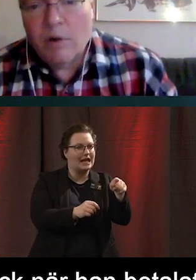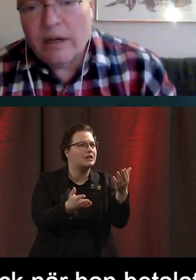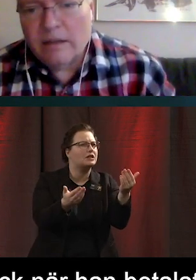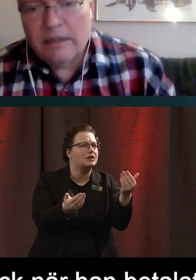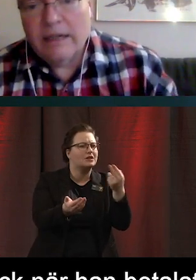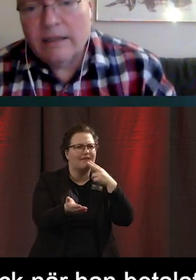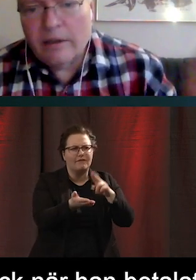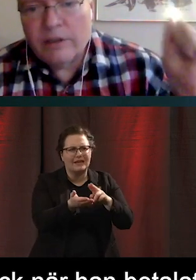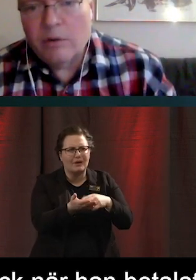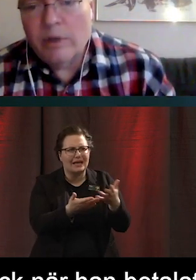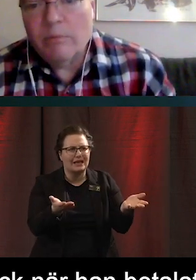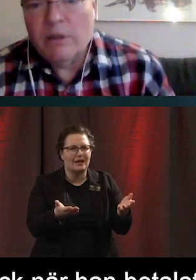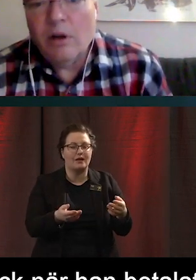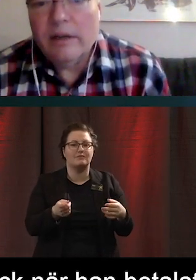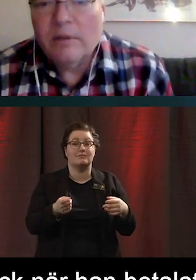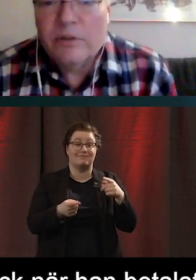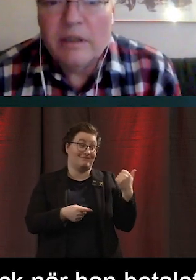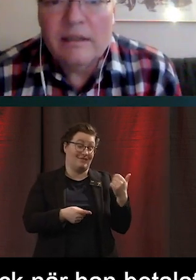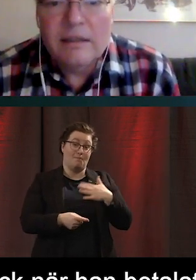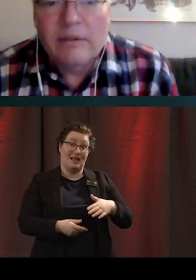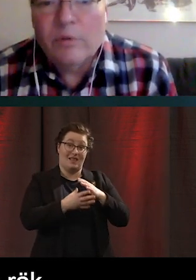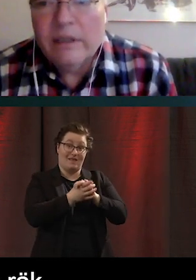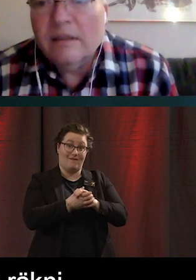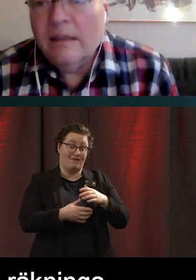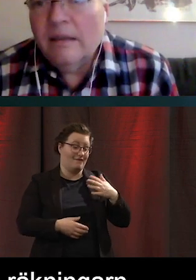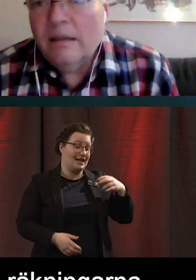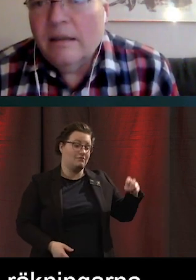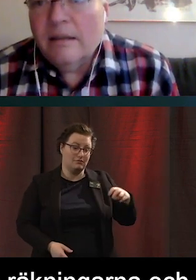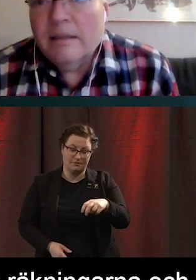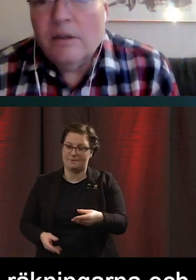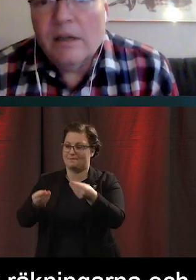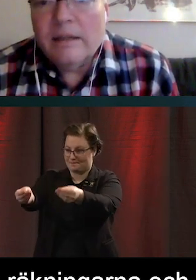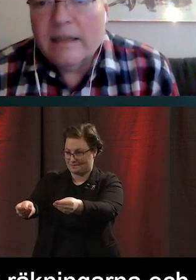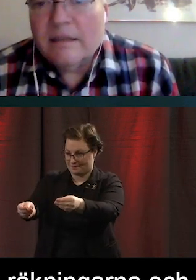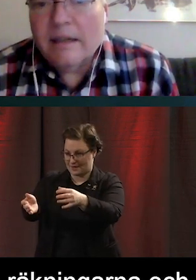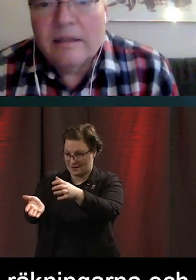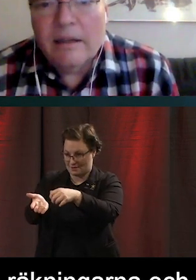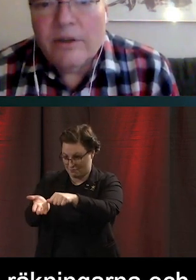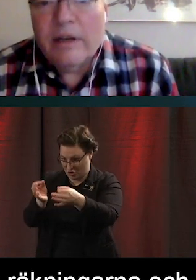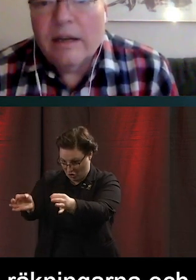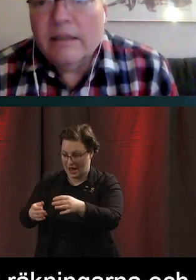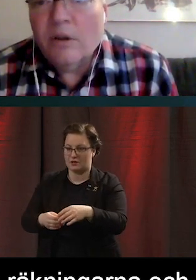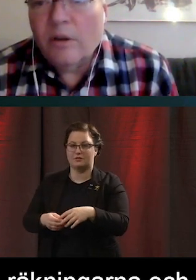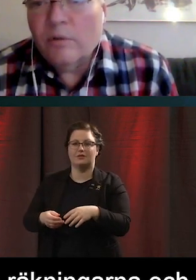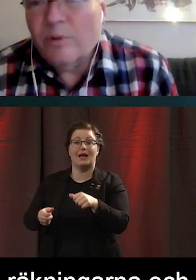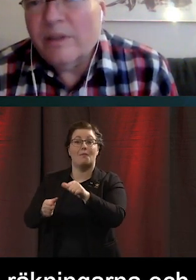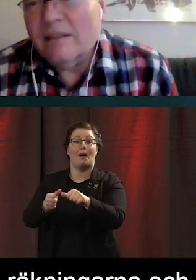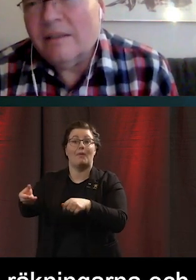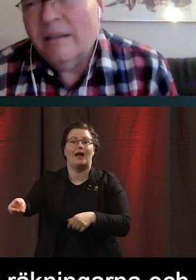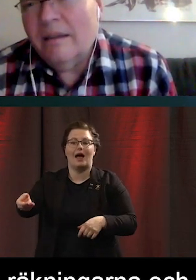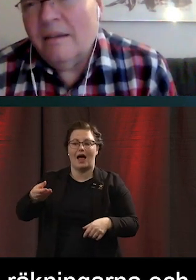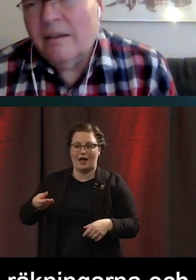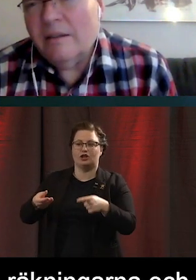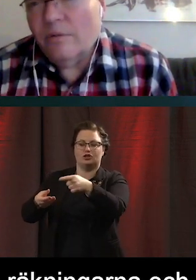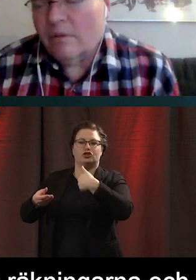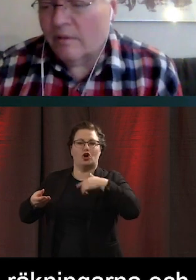räcker tillbaka räkningarna och säger nu är de betalda. Och han tycker inte att han får den signalen lika starkt när han gör det här digitalt. då är det